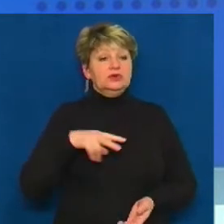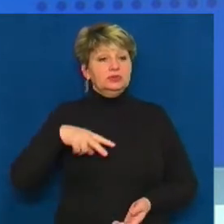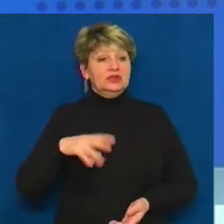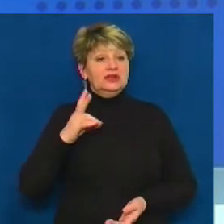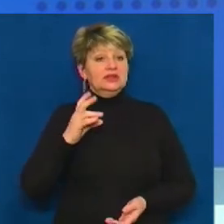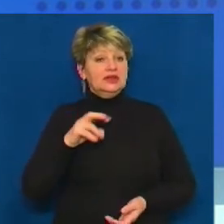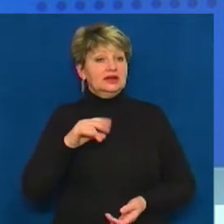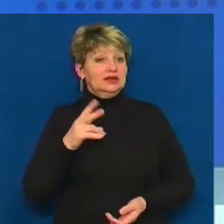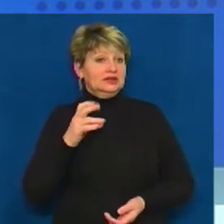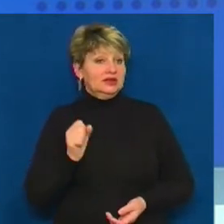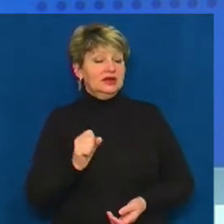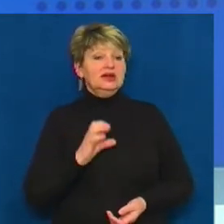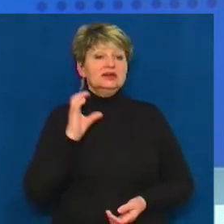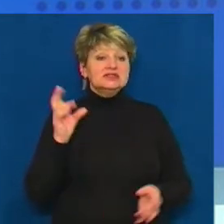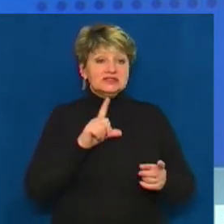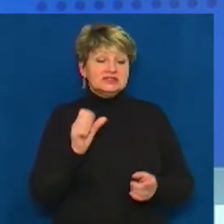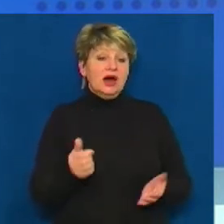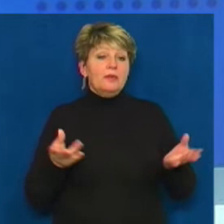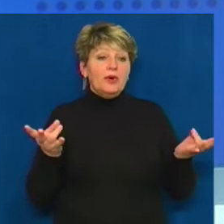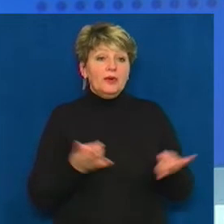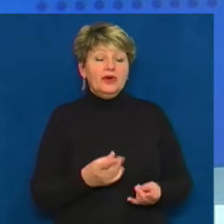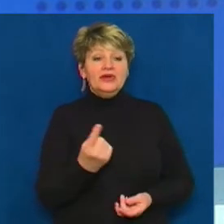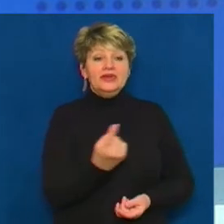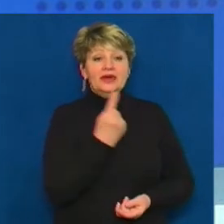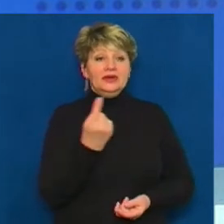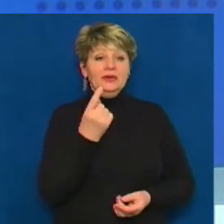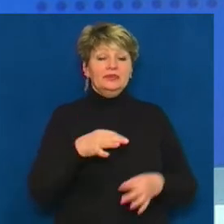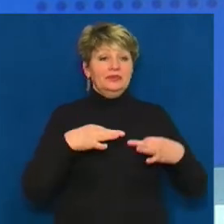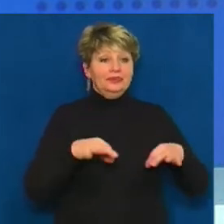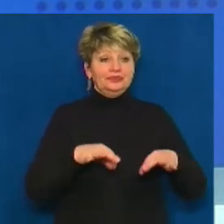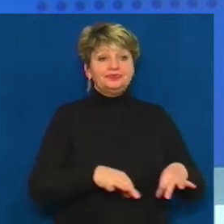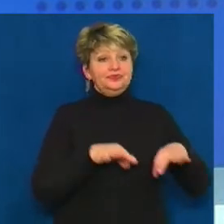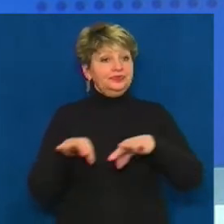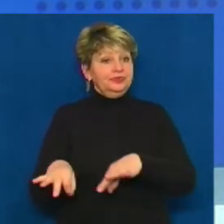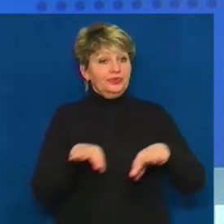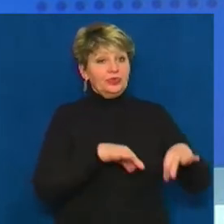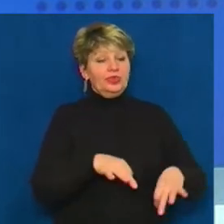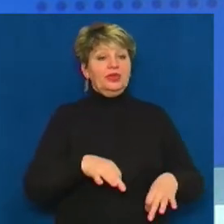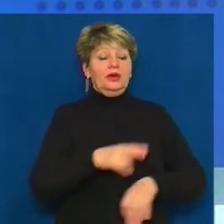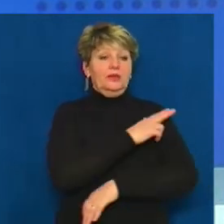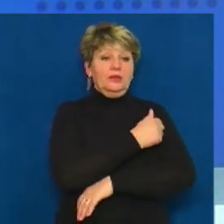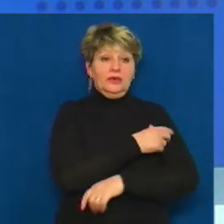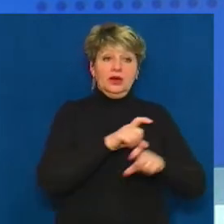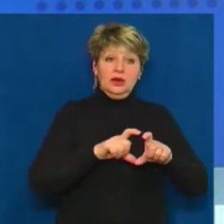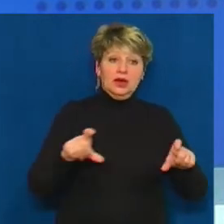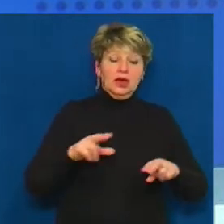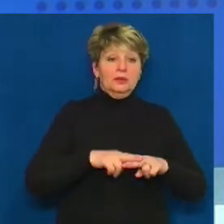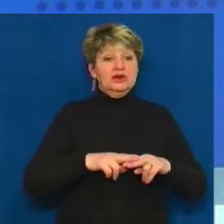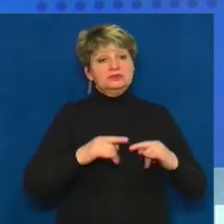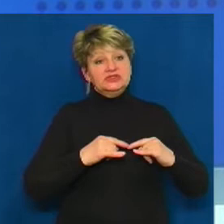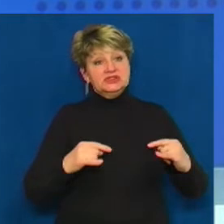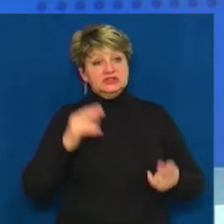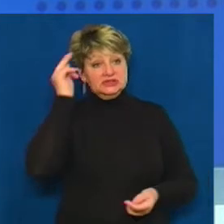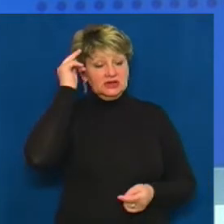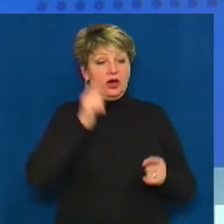За допомогою, за потребою єдиний автомобіль підвозить містян до лікарні, у паспортний стіл чи на навчання. Протягом року